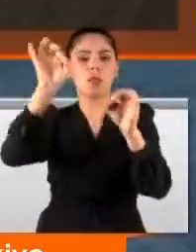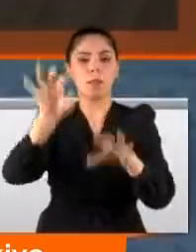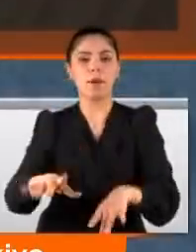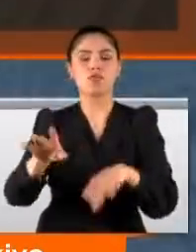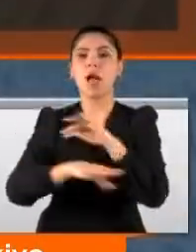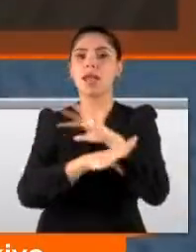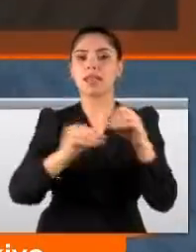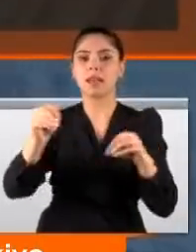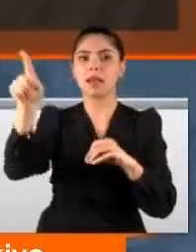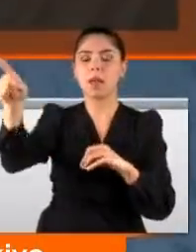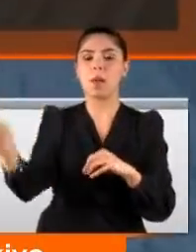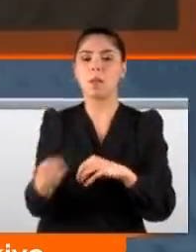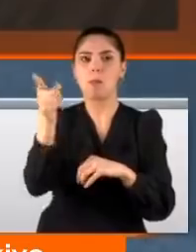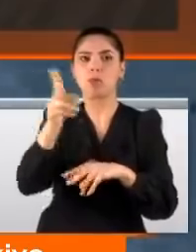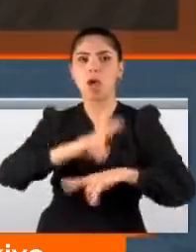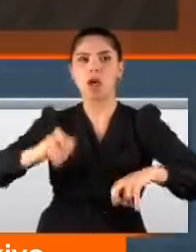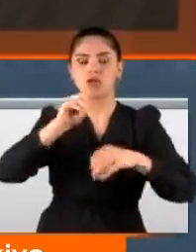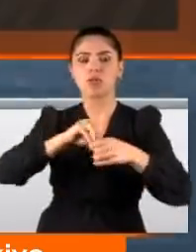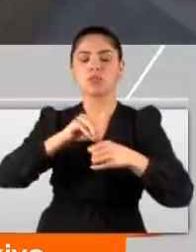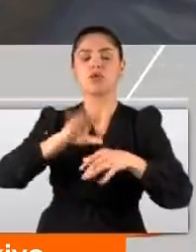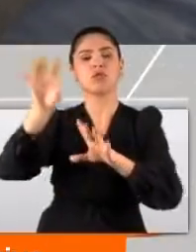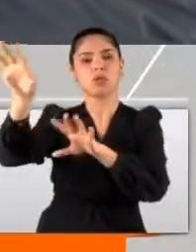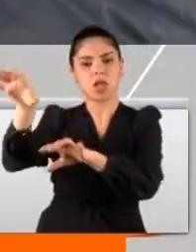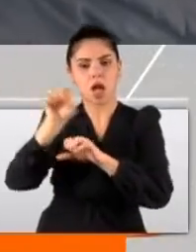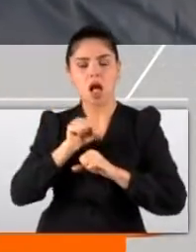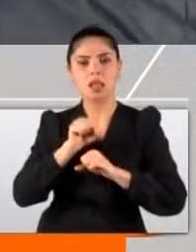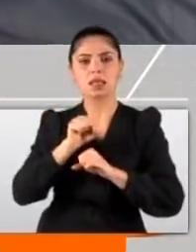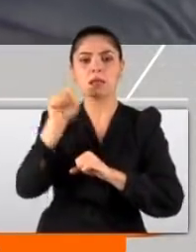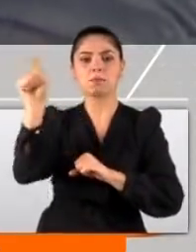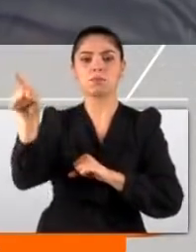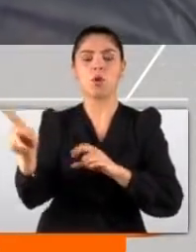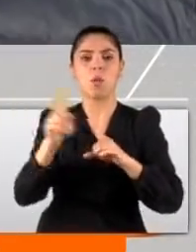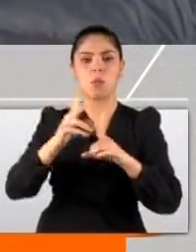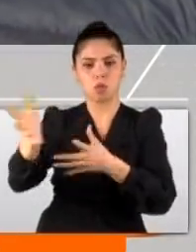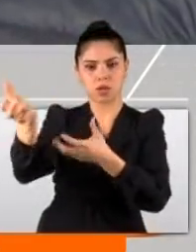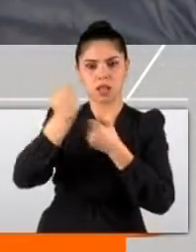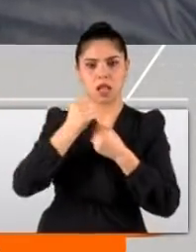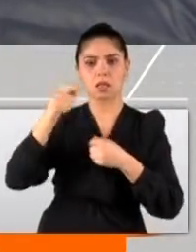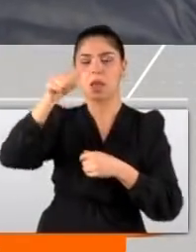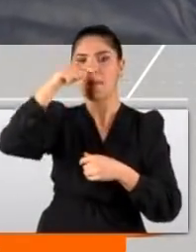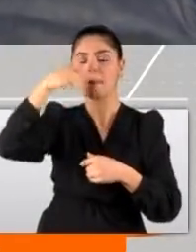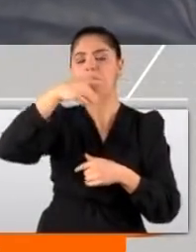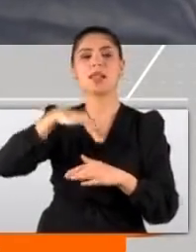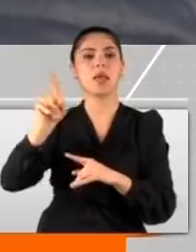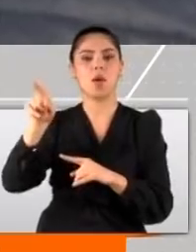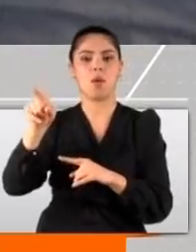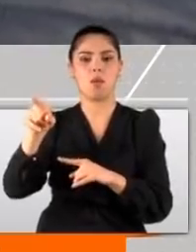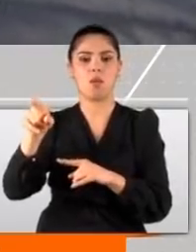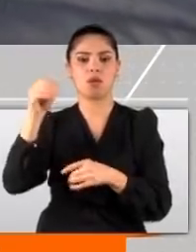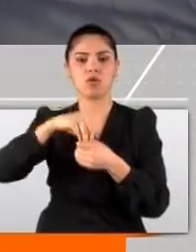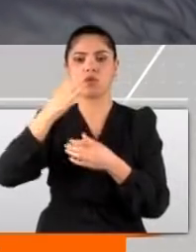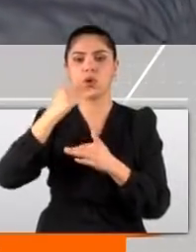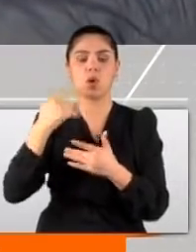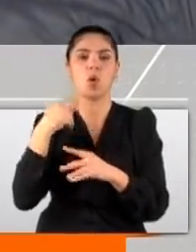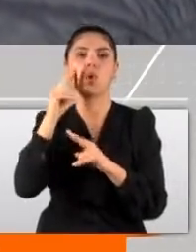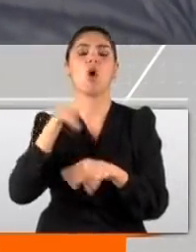kaybeden pilotun paramotoruna incelenmek üzere el kondu. Polis paramotoru alıp götürürken yakıt deposunda yakıt yoktu. Yakıt